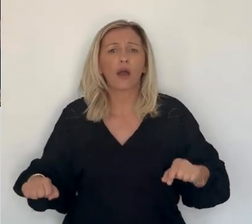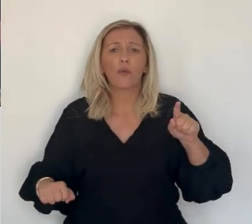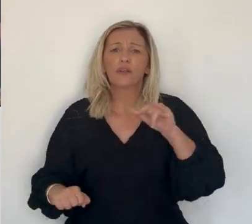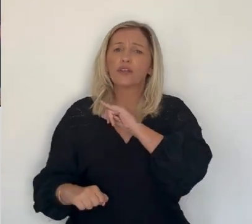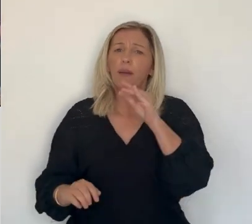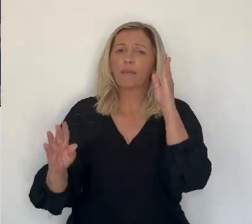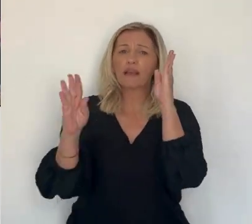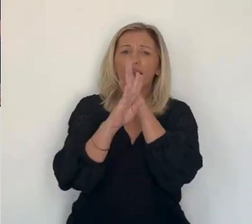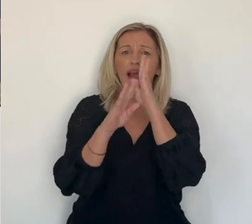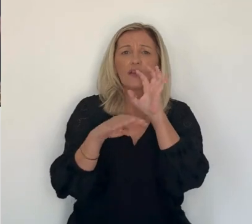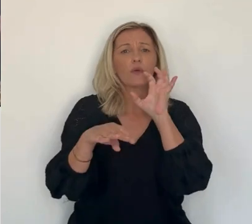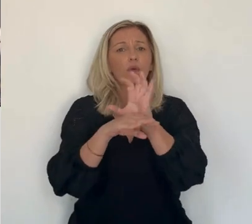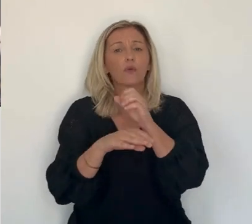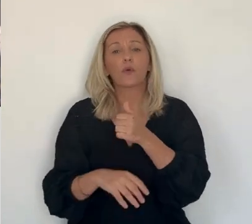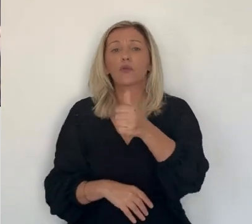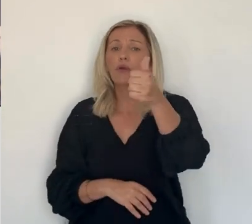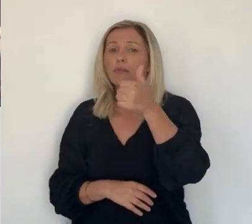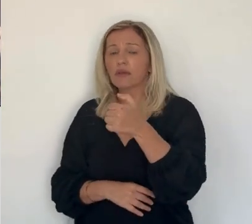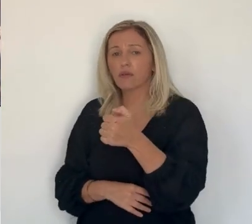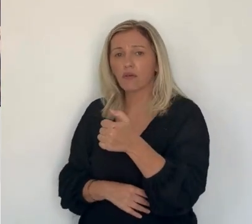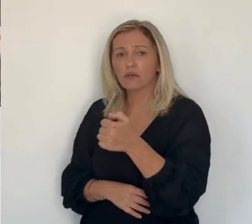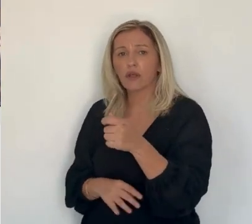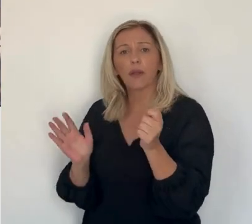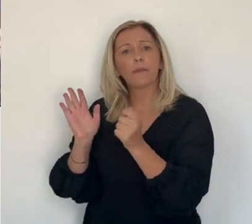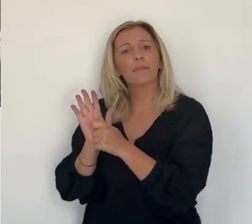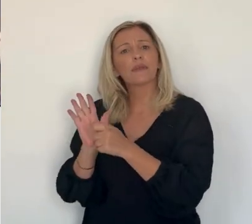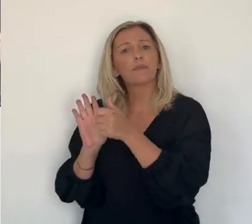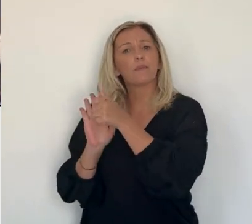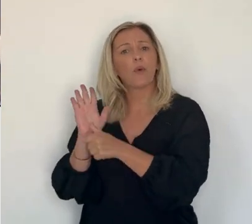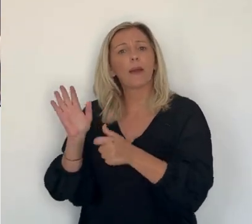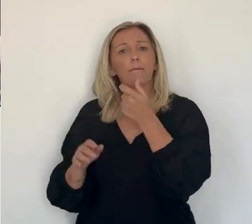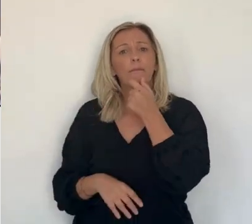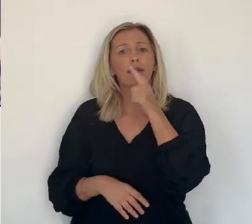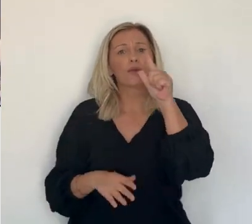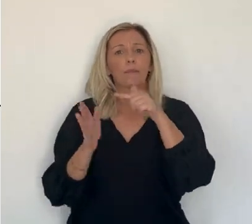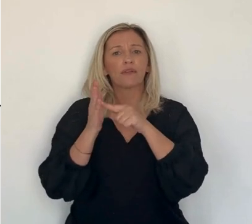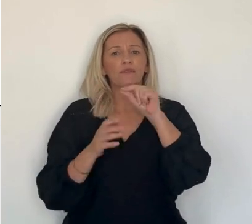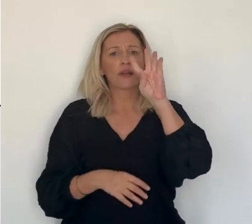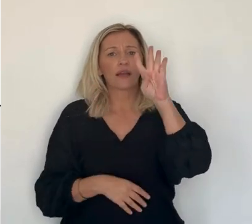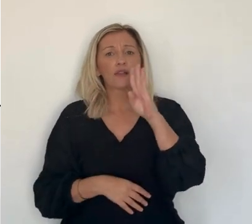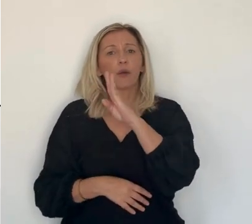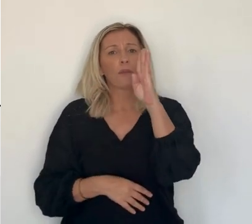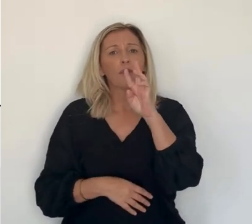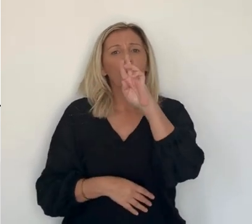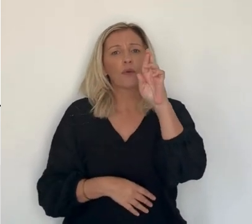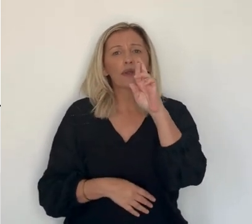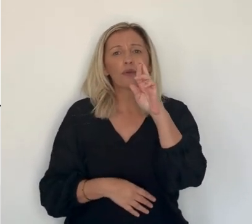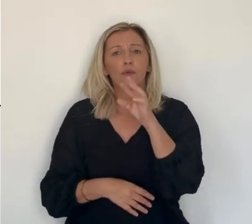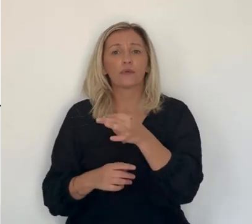au processus d'autonomie. En mars 2024, il avait d'ailleurs déclaré sur les réseaux sociaux.